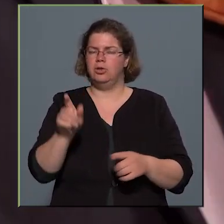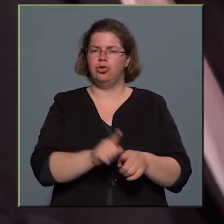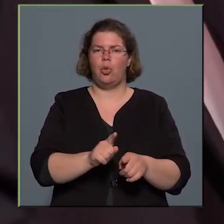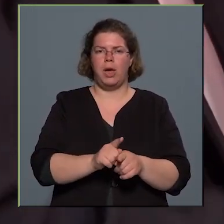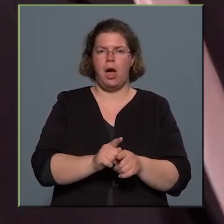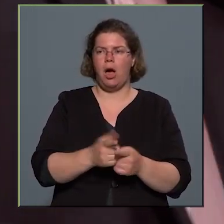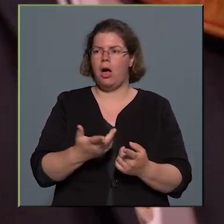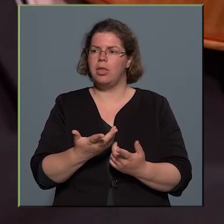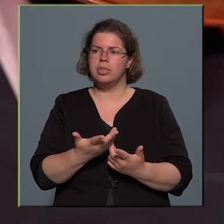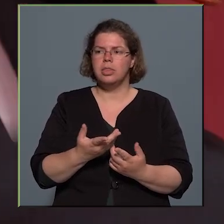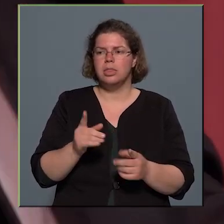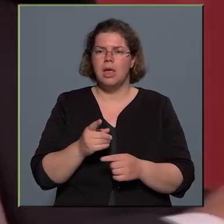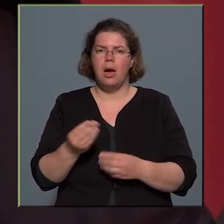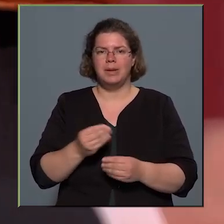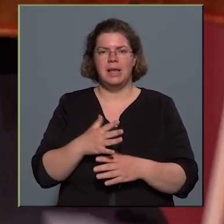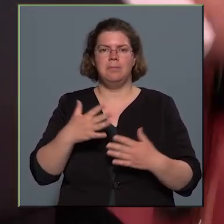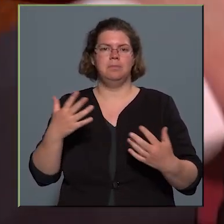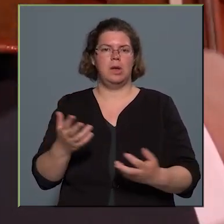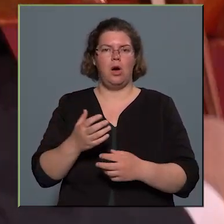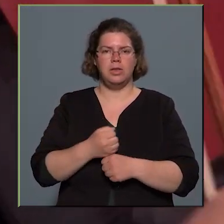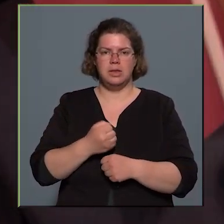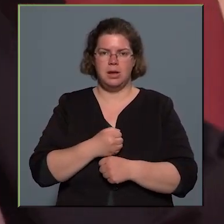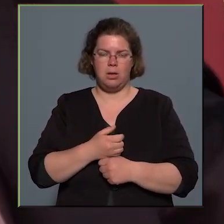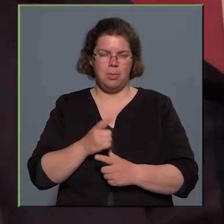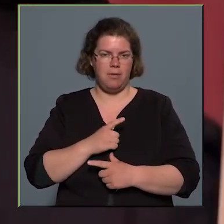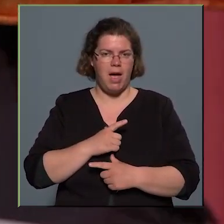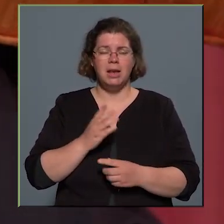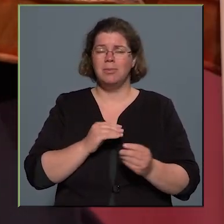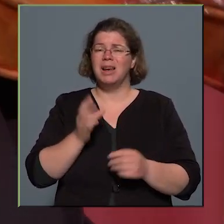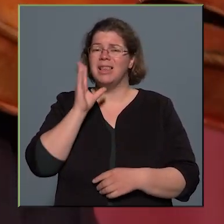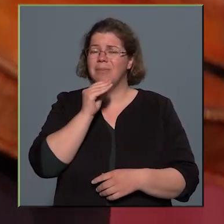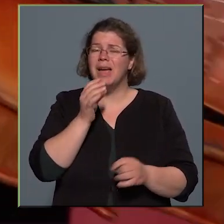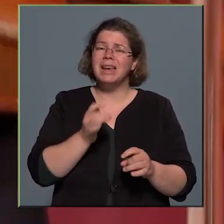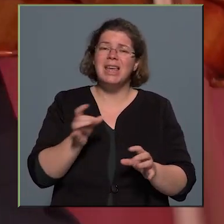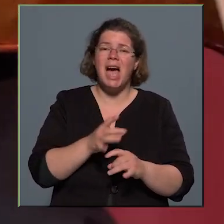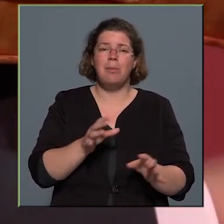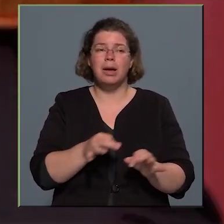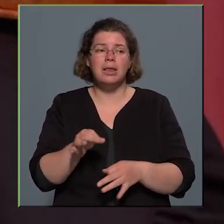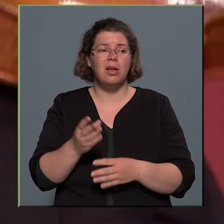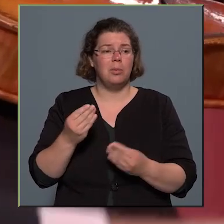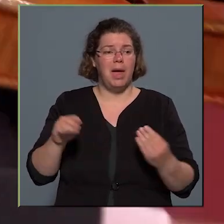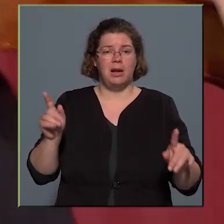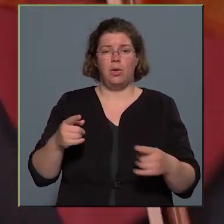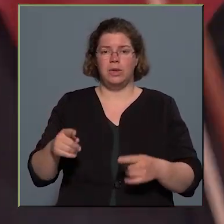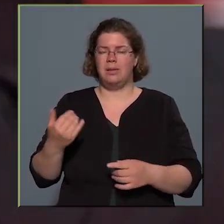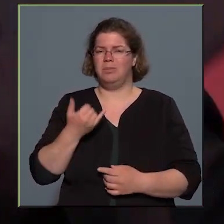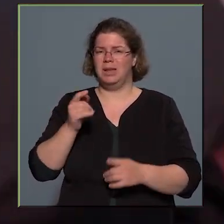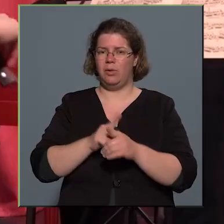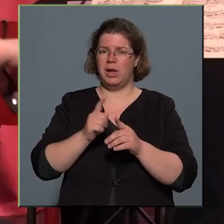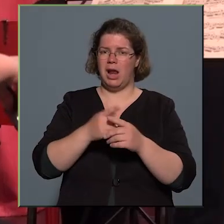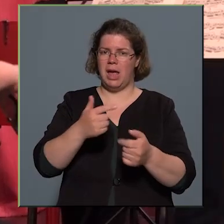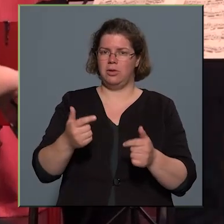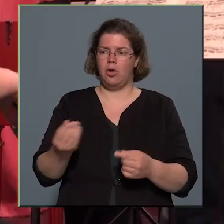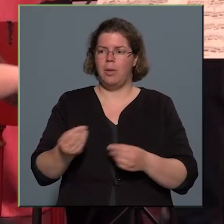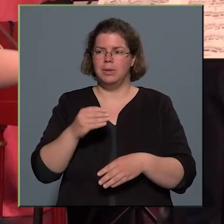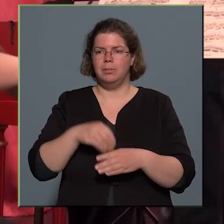ami ne nagy izgalommal várnék, hiszen az ember hiába készül föl, a koncert az mindig egy olyan lehetőség, amikor az